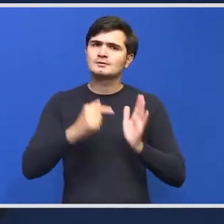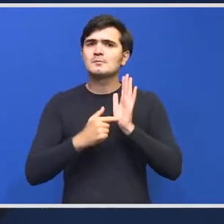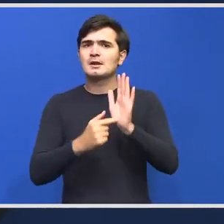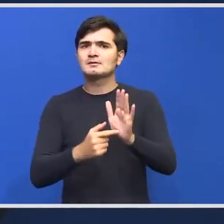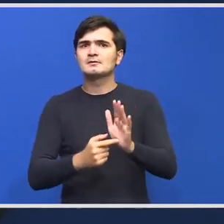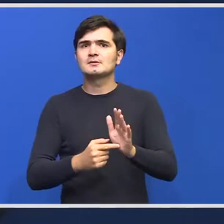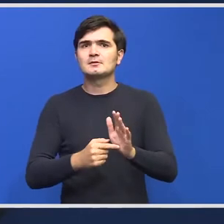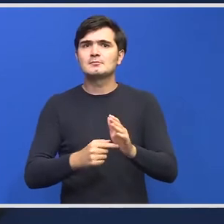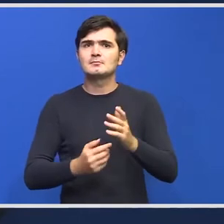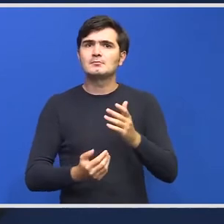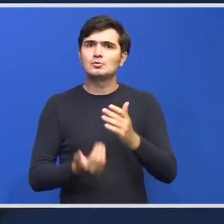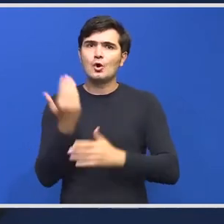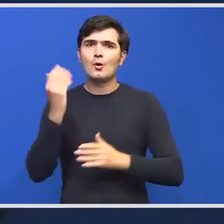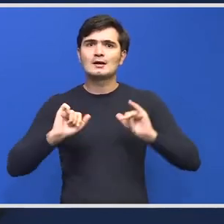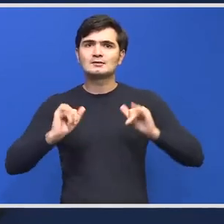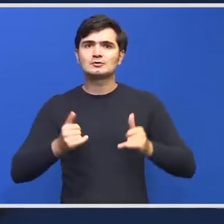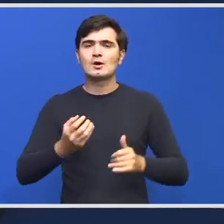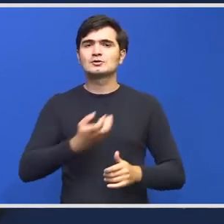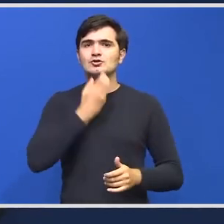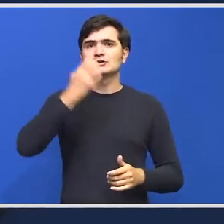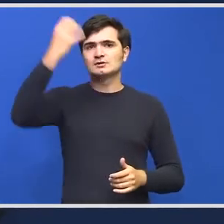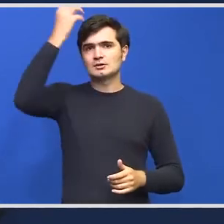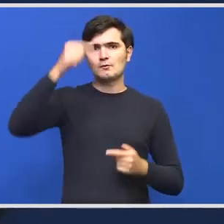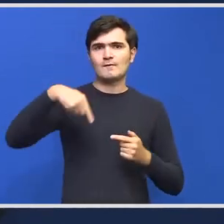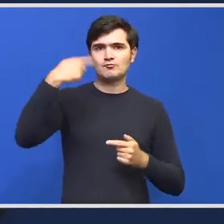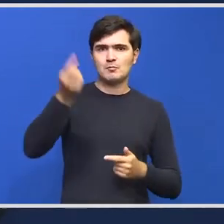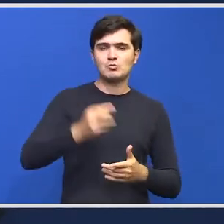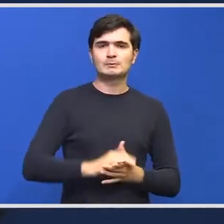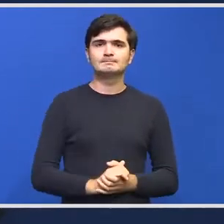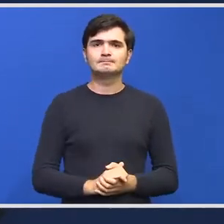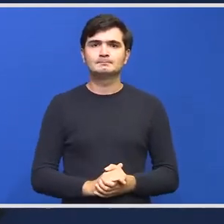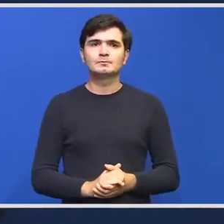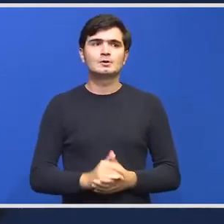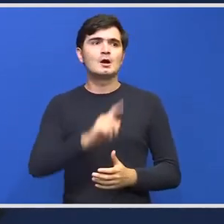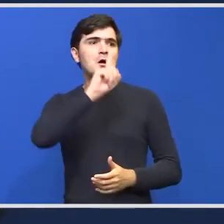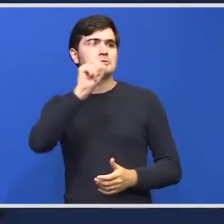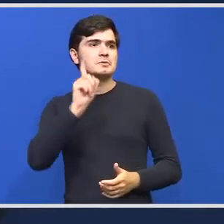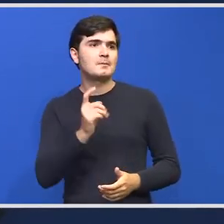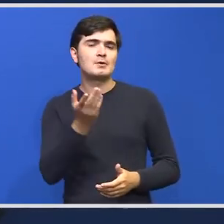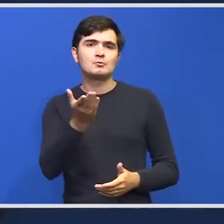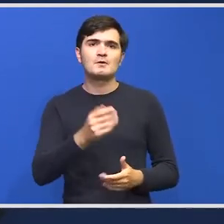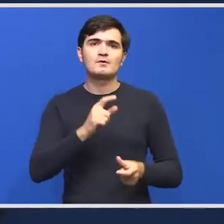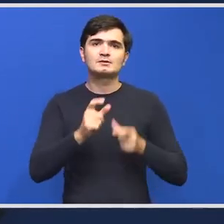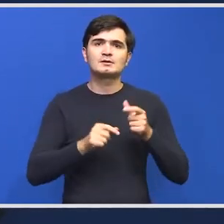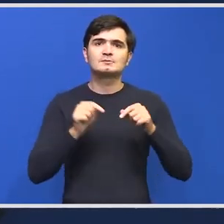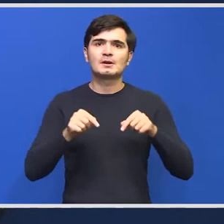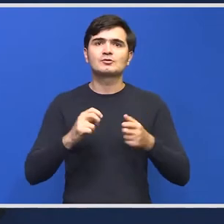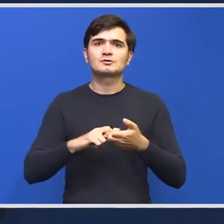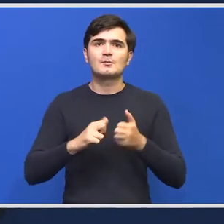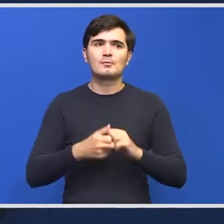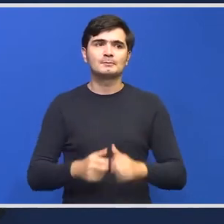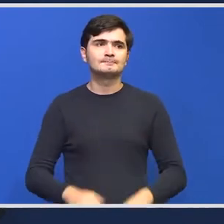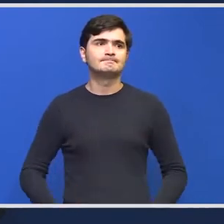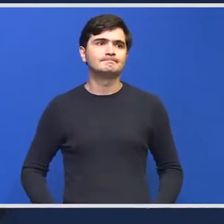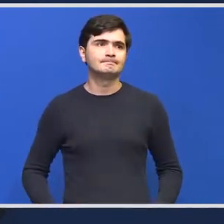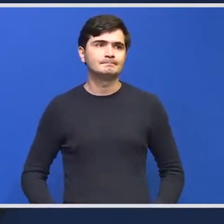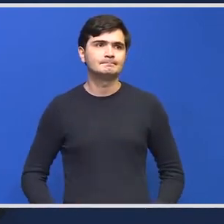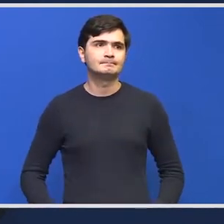desigur, situația în ședința de guvern. Dacă aveți întrebări legate de acest subiect, vă rog.